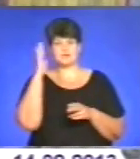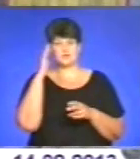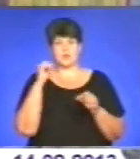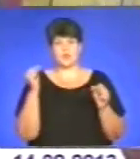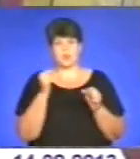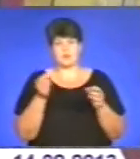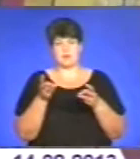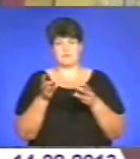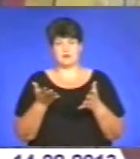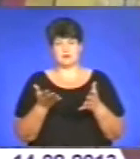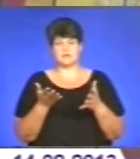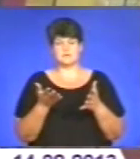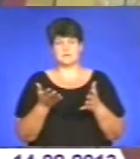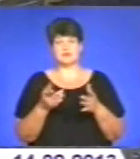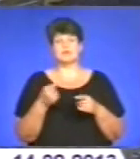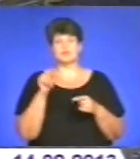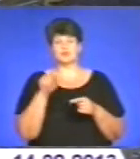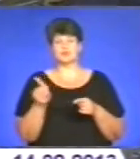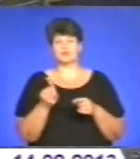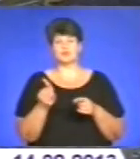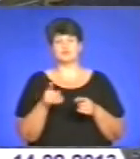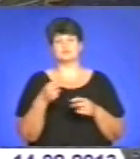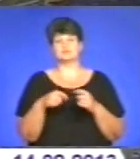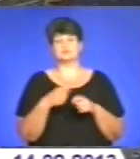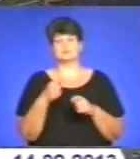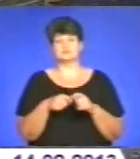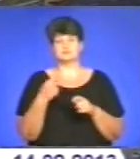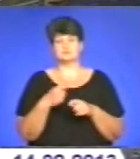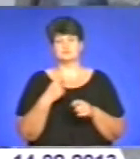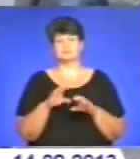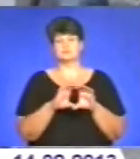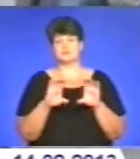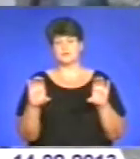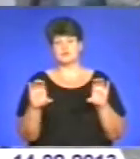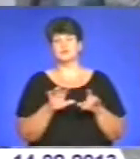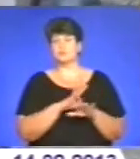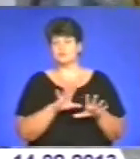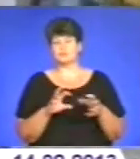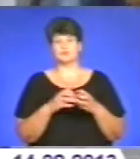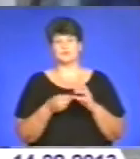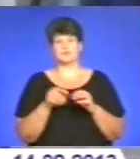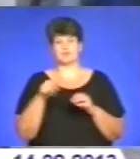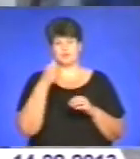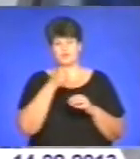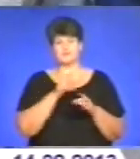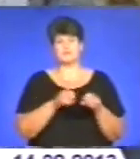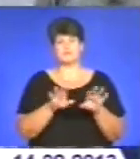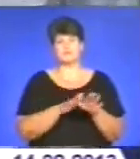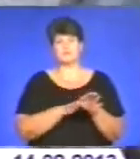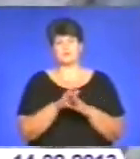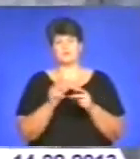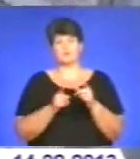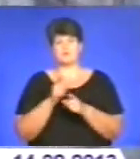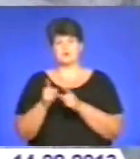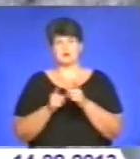батареями. Все через зношені тепломережі, кажуть у Київенерго. Цього року, щоб не сталося аварії, вирішили повністю замінити труби.